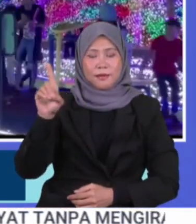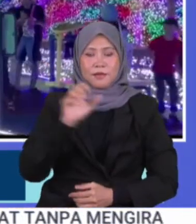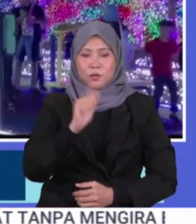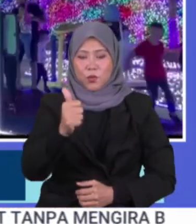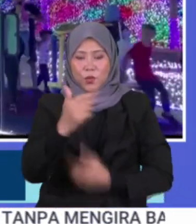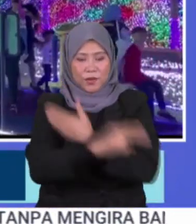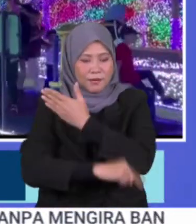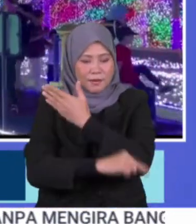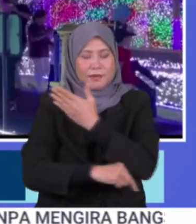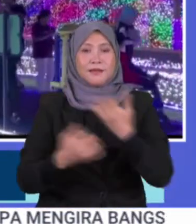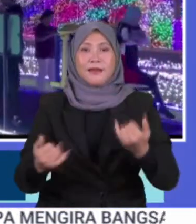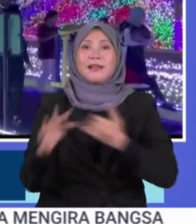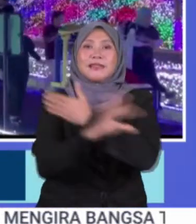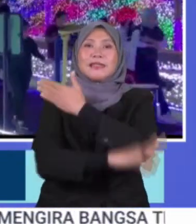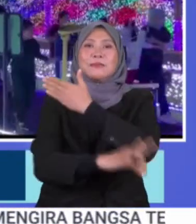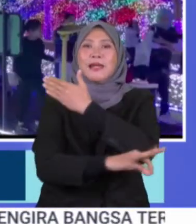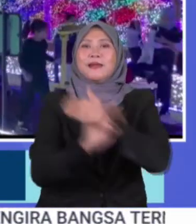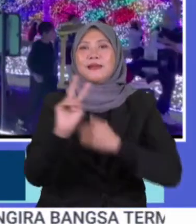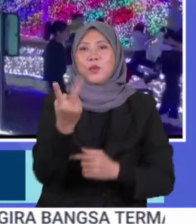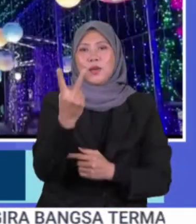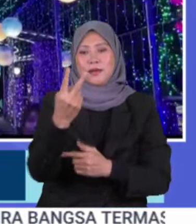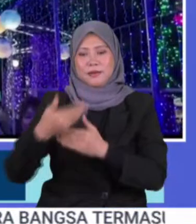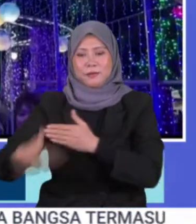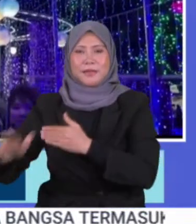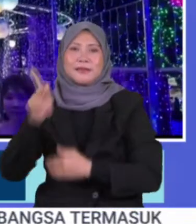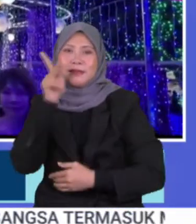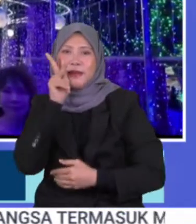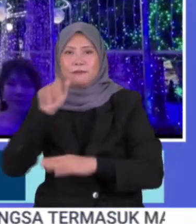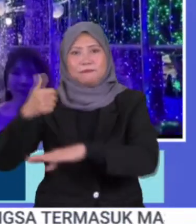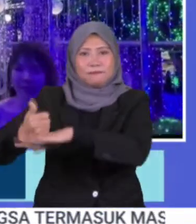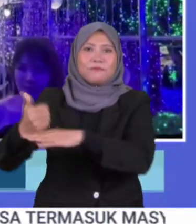penganjuran di Negeri Sembilan adalah kedua selepas kedah